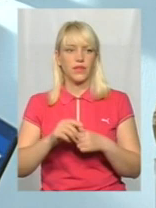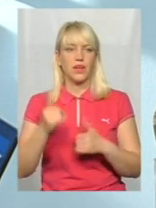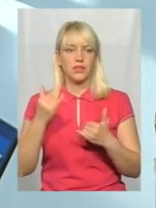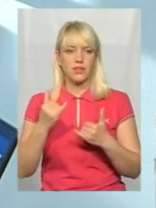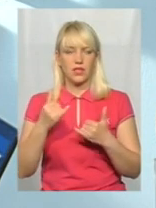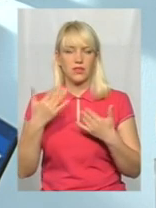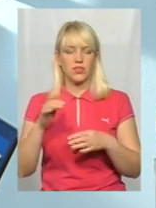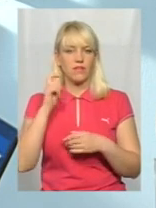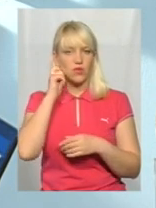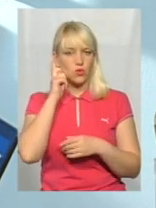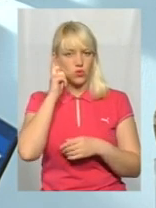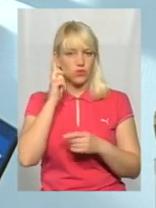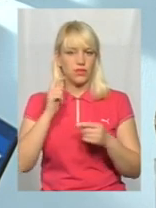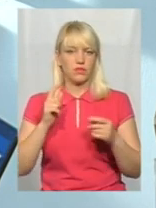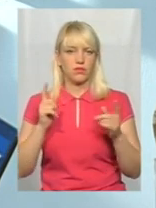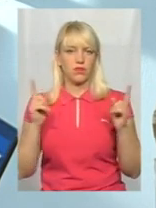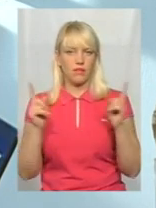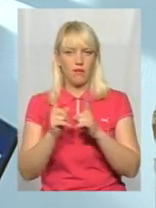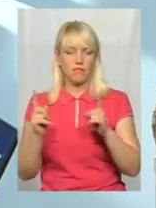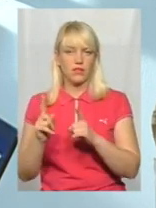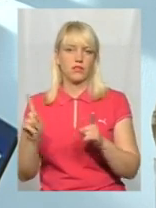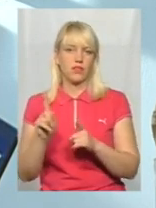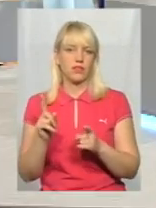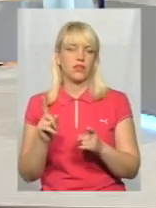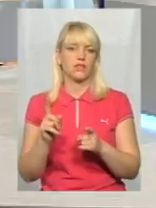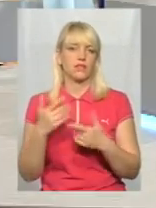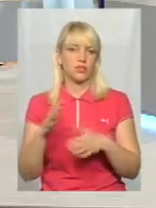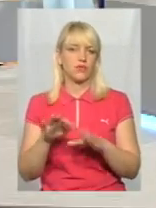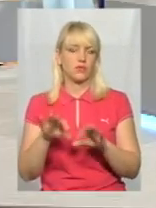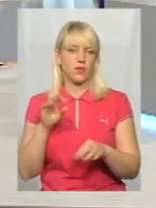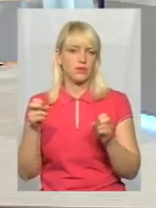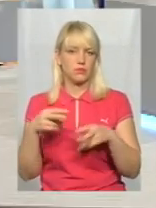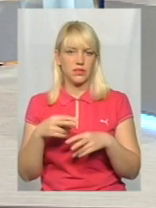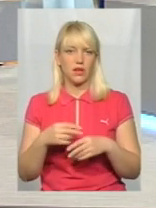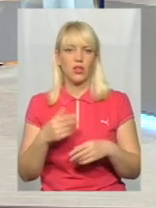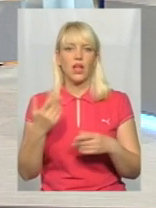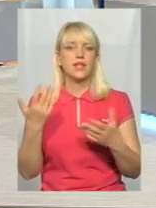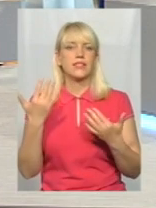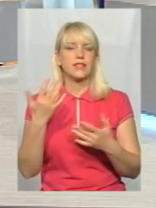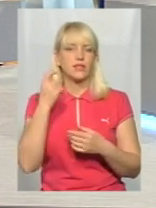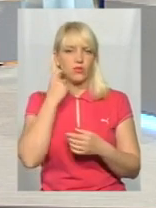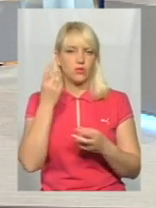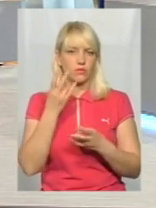Зараз є вікові рамки, які працюють, і ми відбираємо суток. Які вони? Це повинен